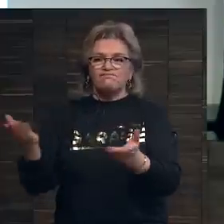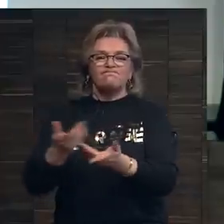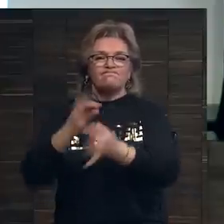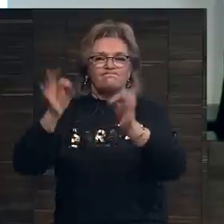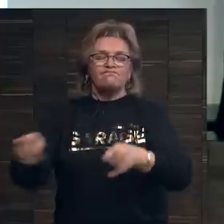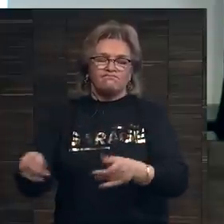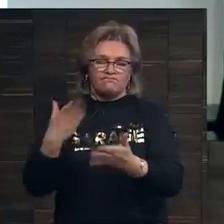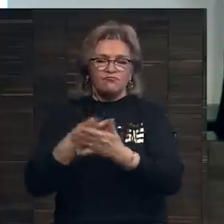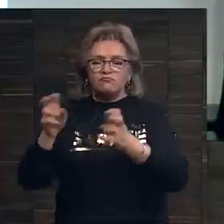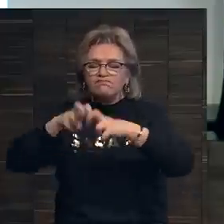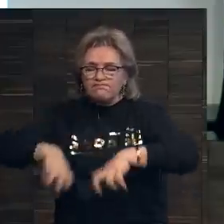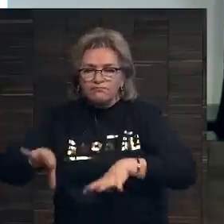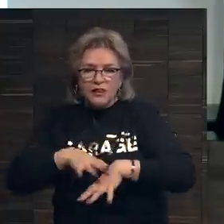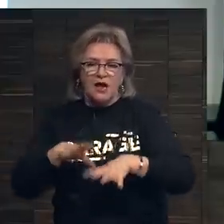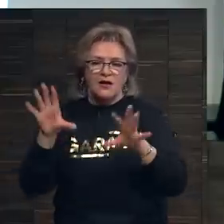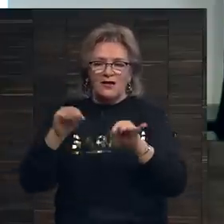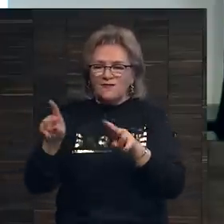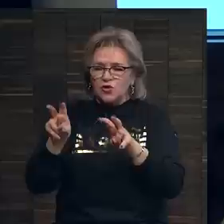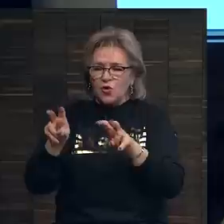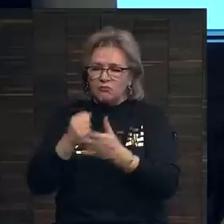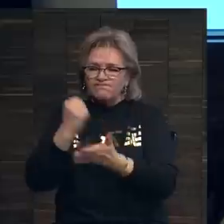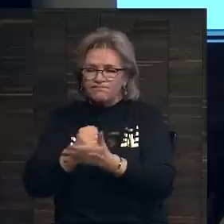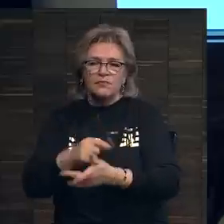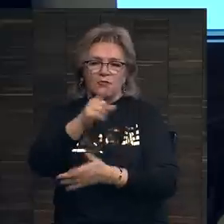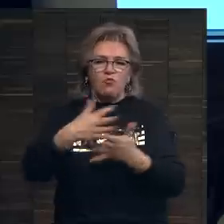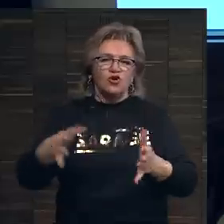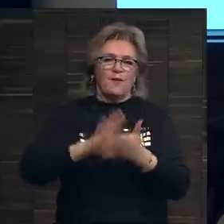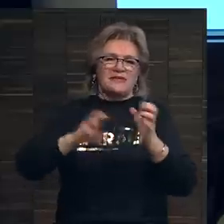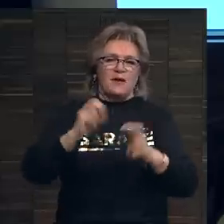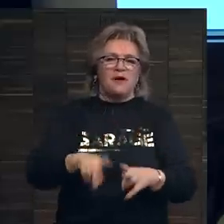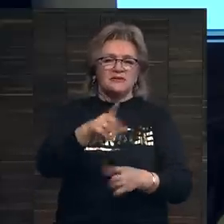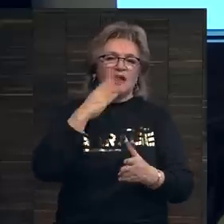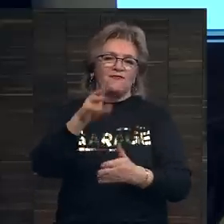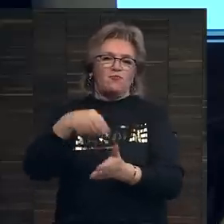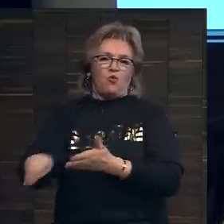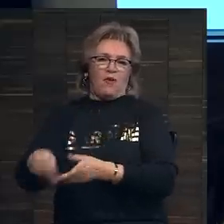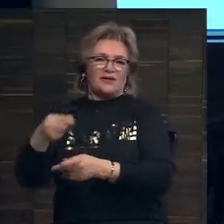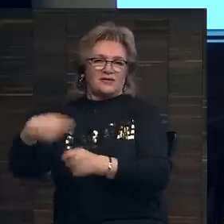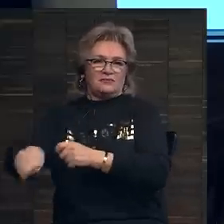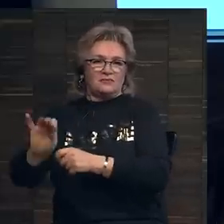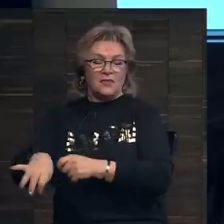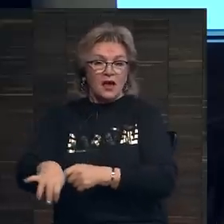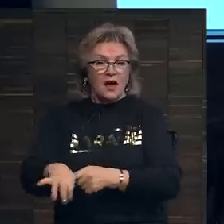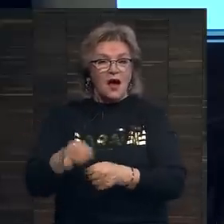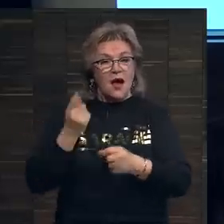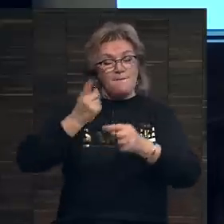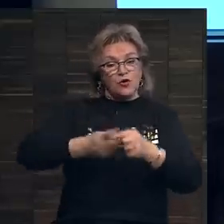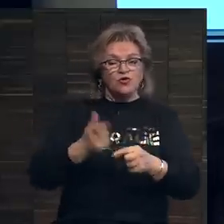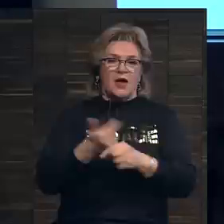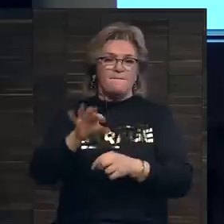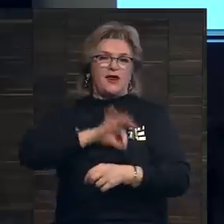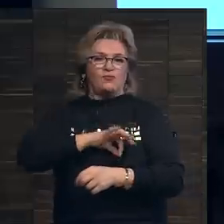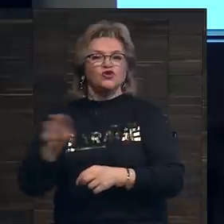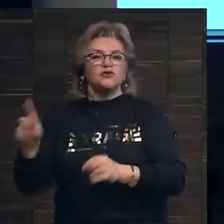прошло некоторый фильтр, прошло проверку, и вы чувствуете себя в большей безопасности, покупая его. Далее это, опять же,